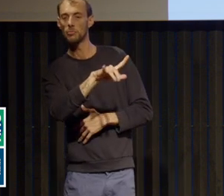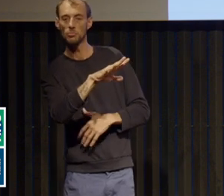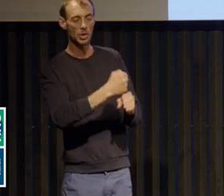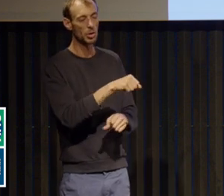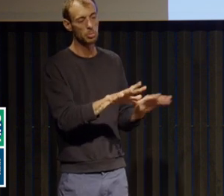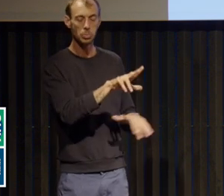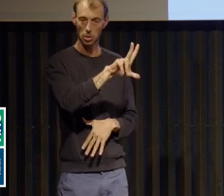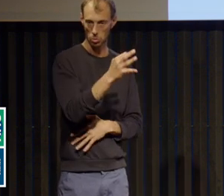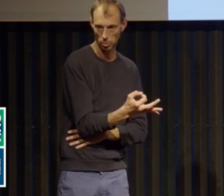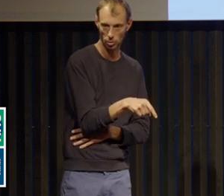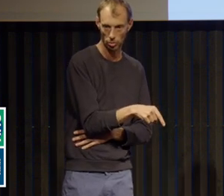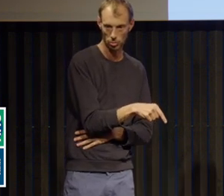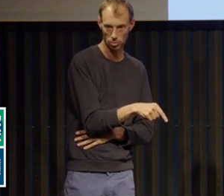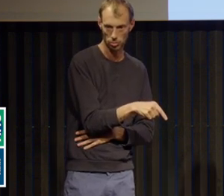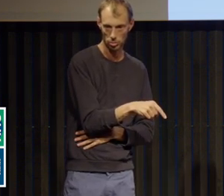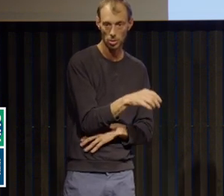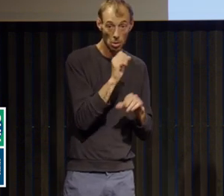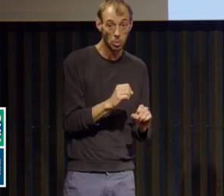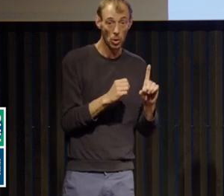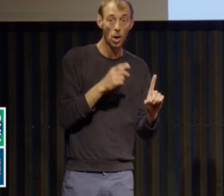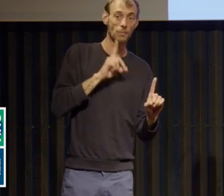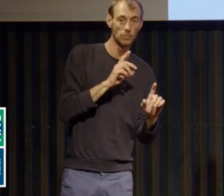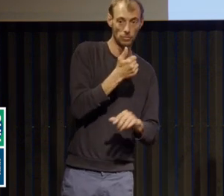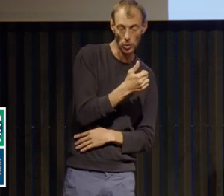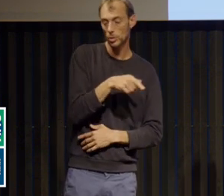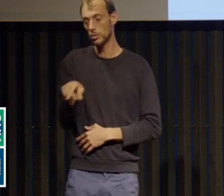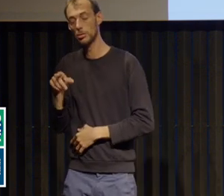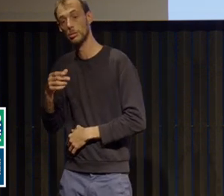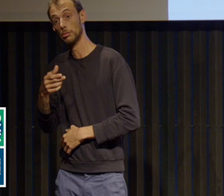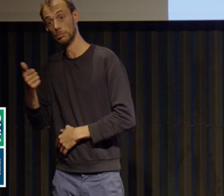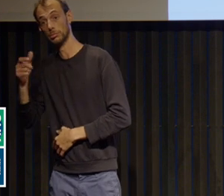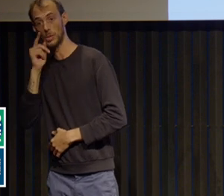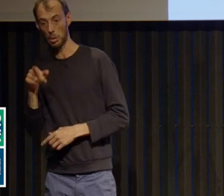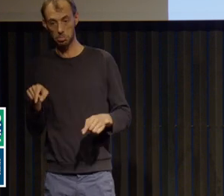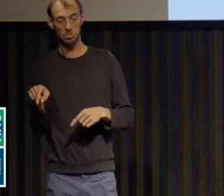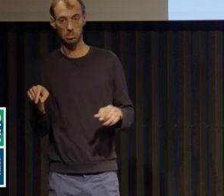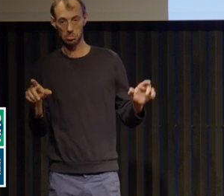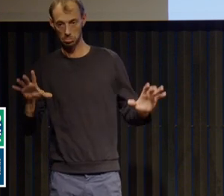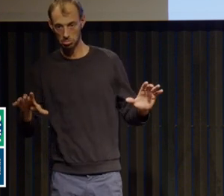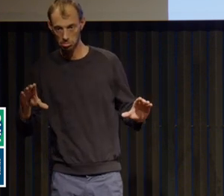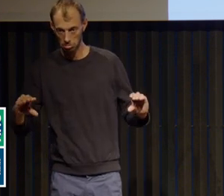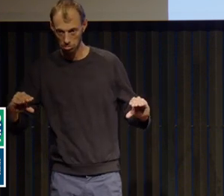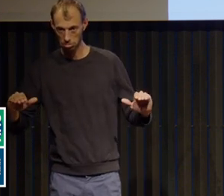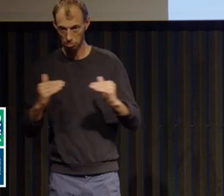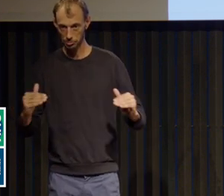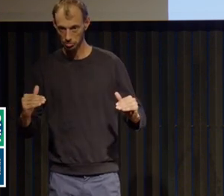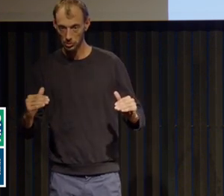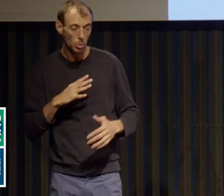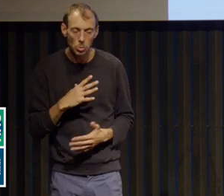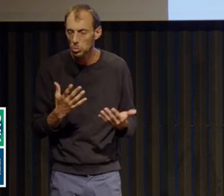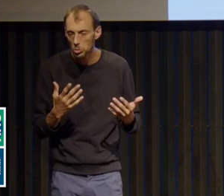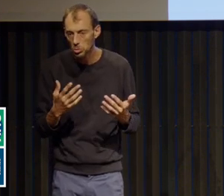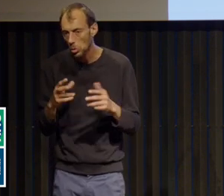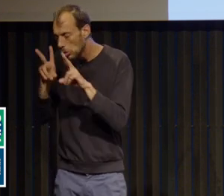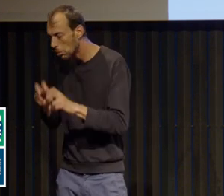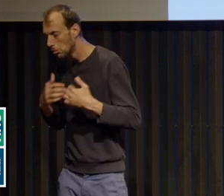que ça pouvait concerner un homme pour une femme, voilà, mais ça c'est, voilà, il des études comme ça qui vont dans ce sens, mais qui mériteraient